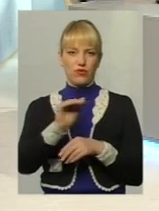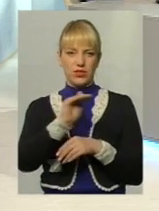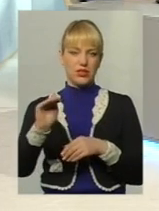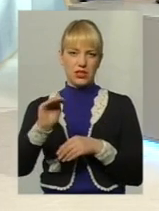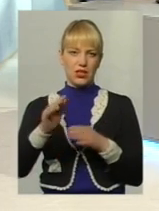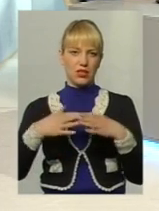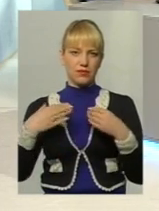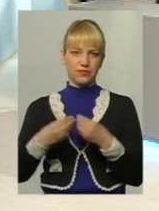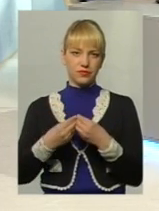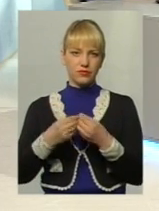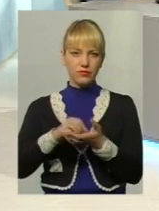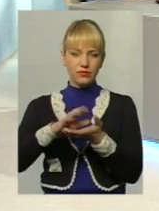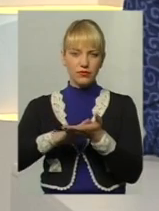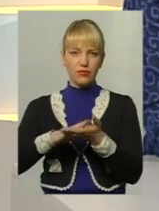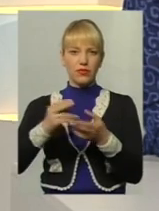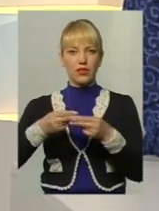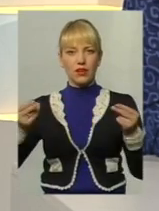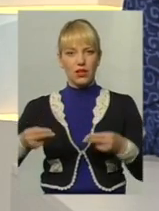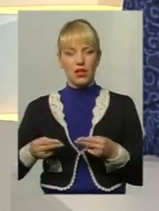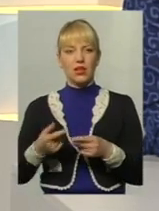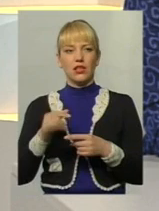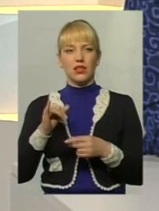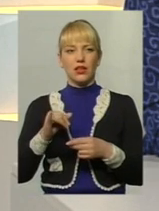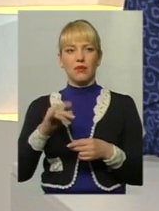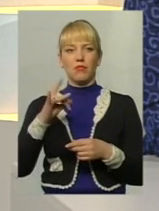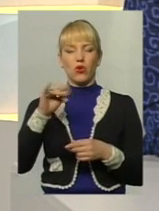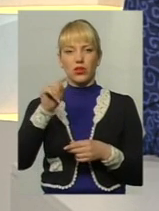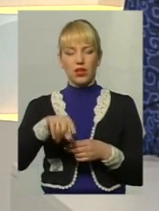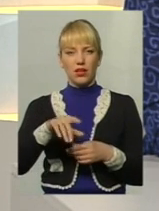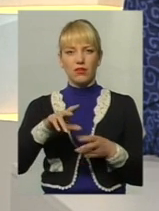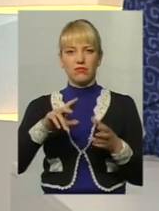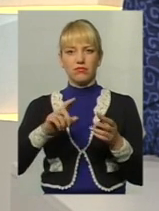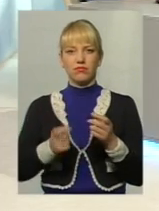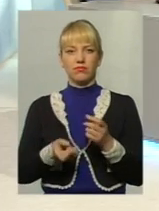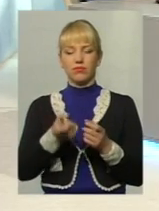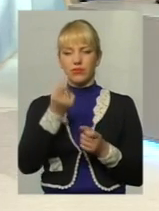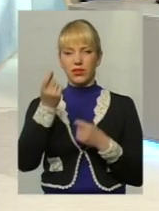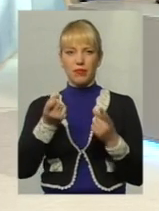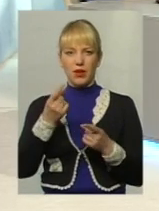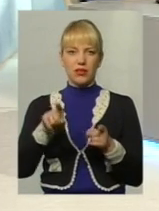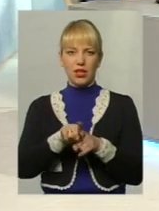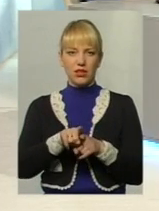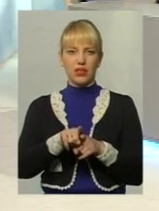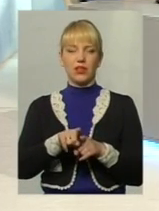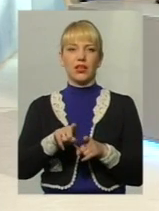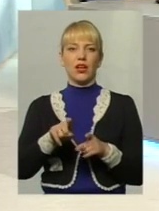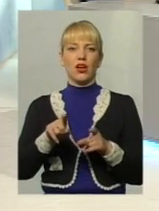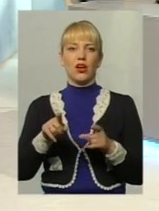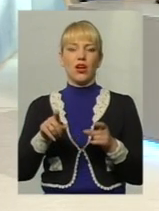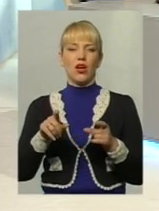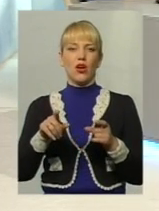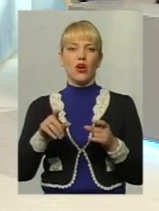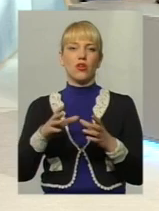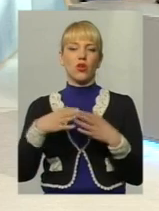чоловік і дружина. Проте, трапляється і в таких родинах розбрат, і